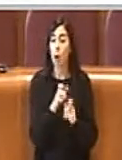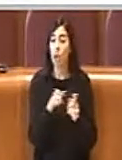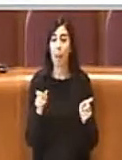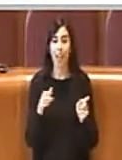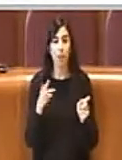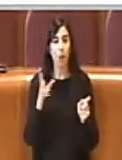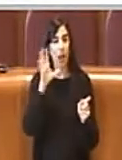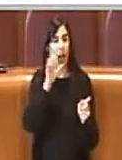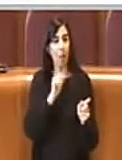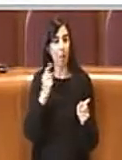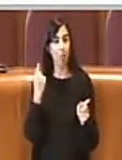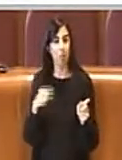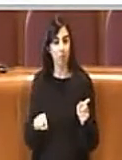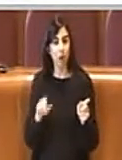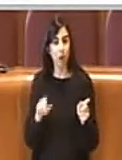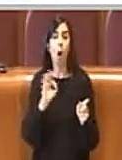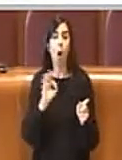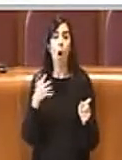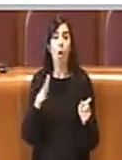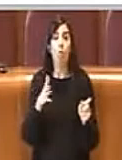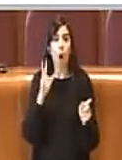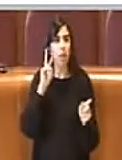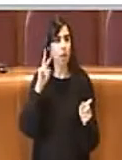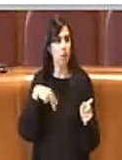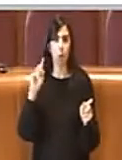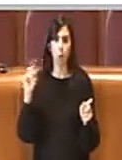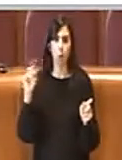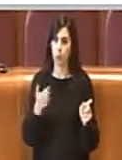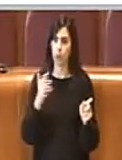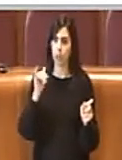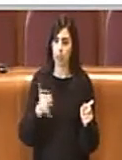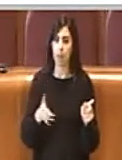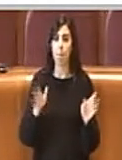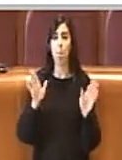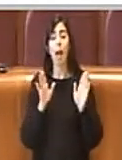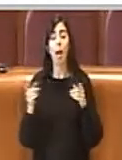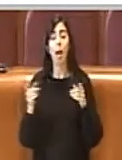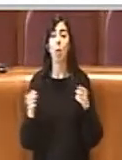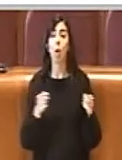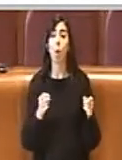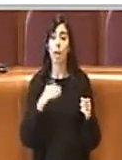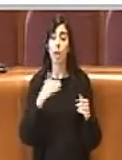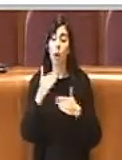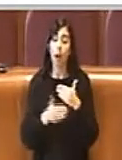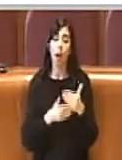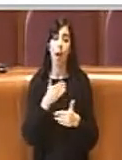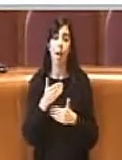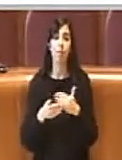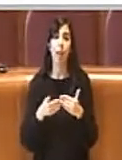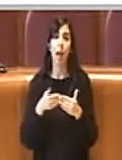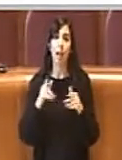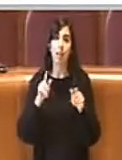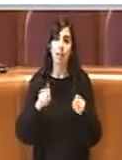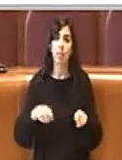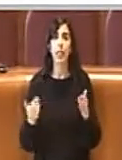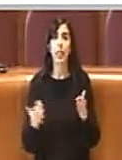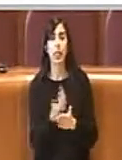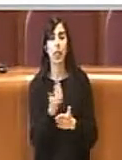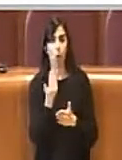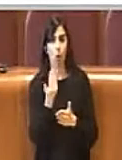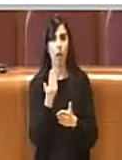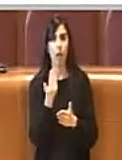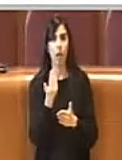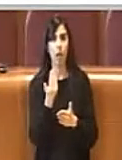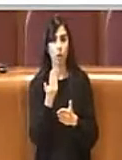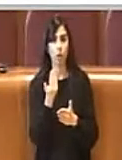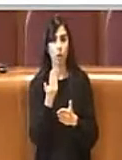questo oppure magari se ne rendono conto tutti ma sicuramente quando si procede a una innovazione dal punto di vista